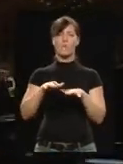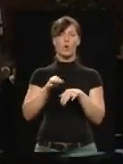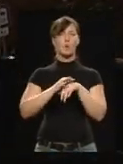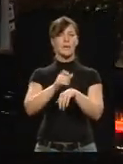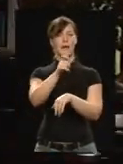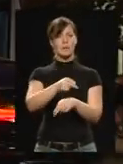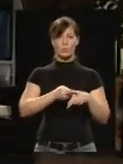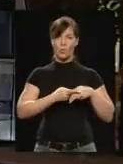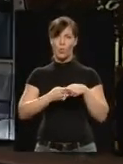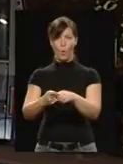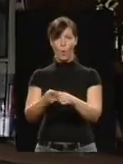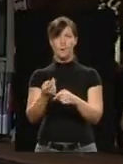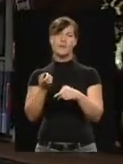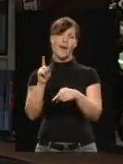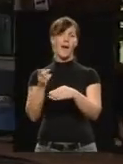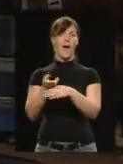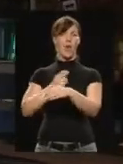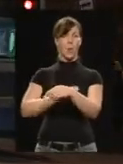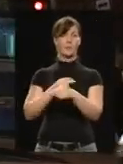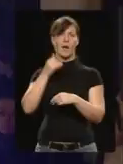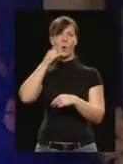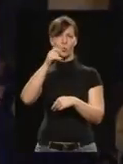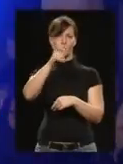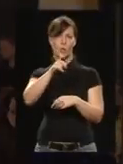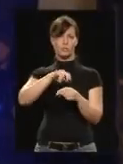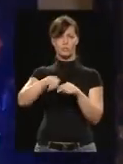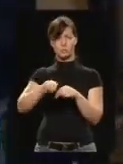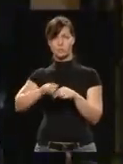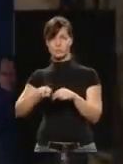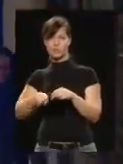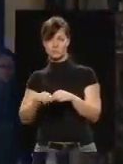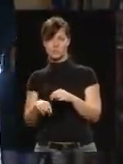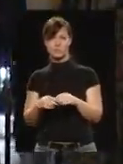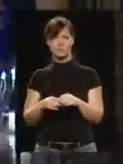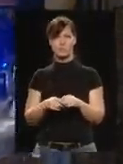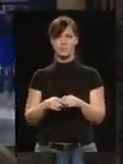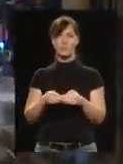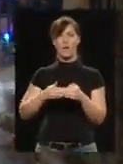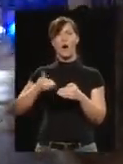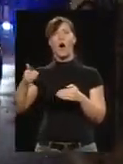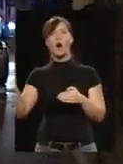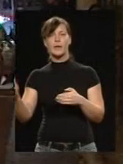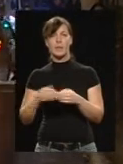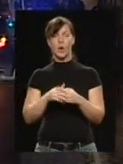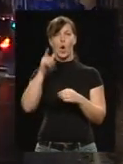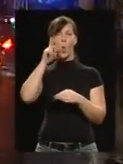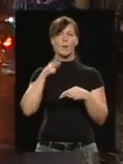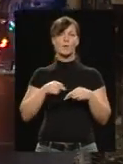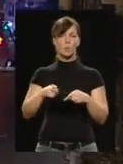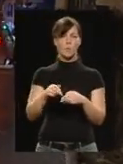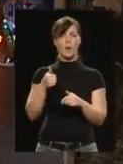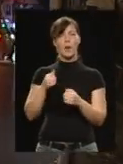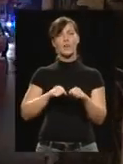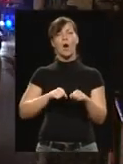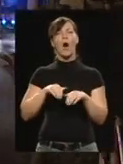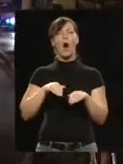elindulni, de csak miután leszállították az utasokat. Ez alatt néhány méterrel odébb a Lőrinc utcánál elsodort egy autós egy